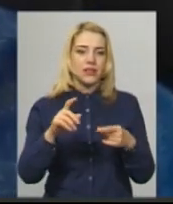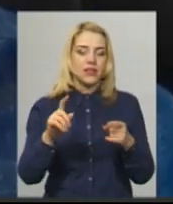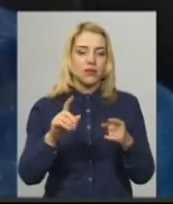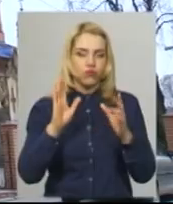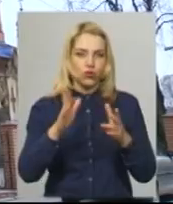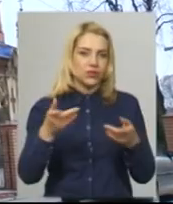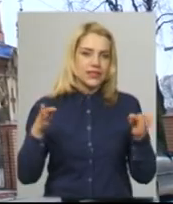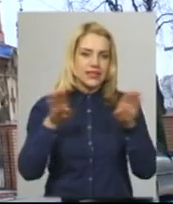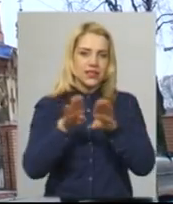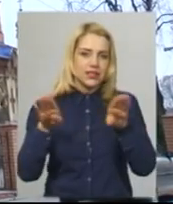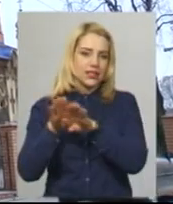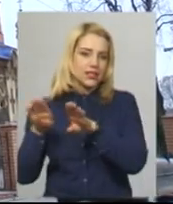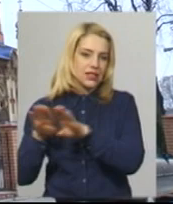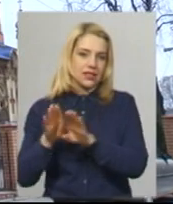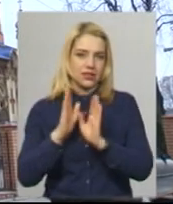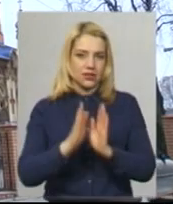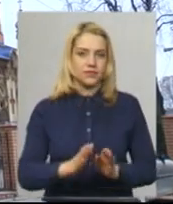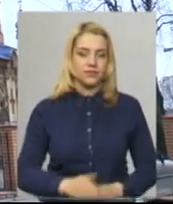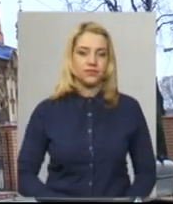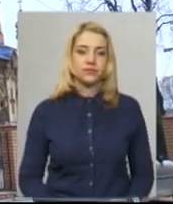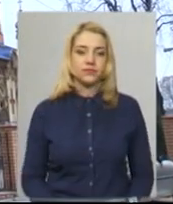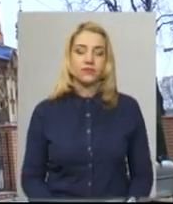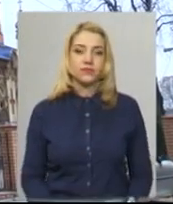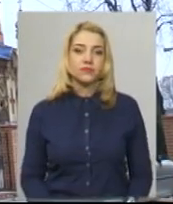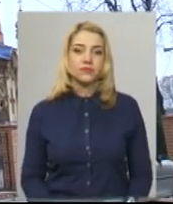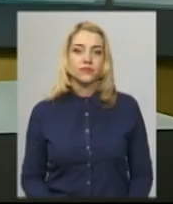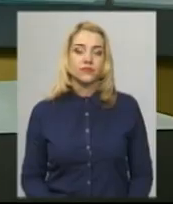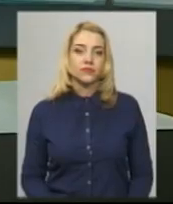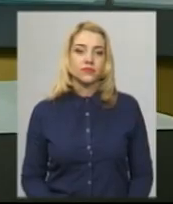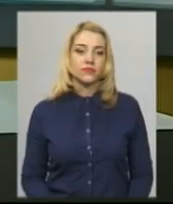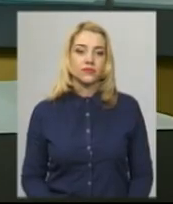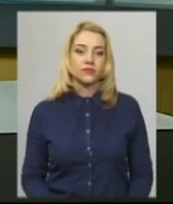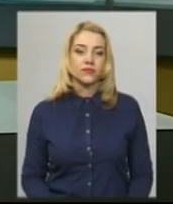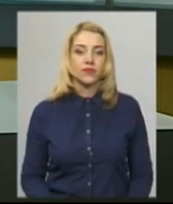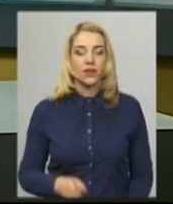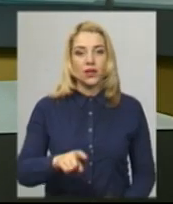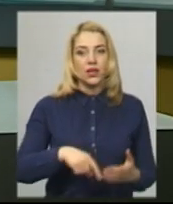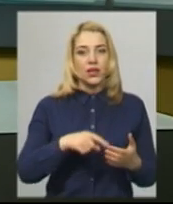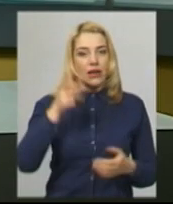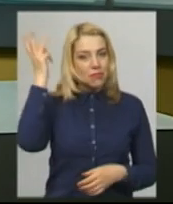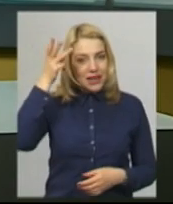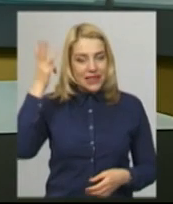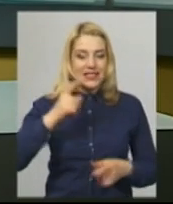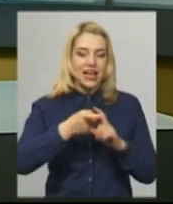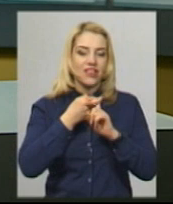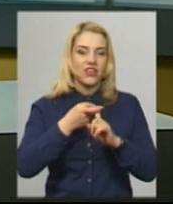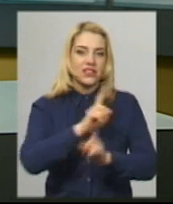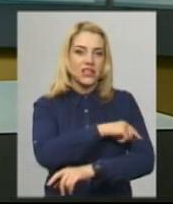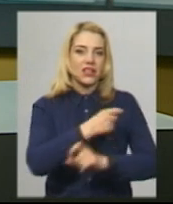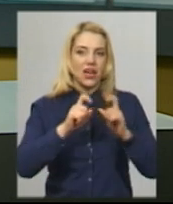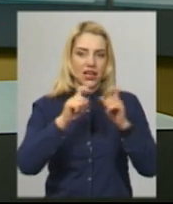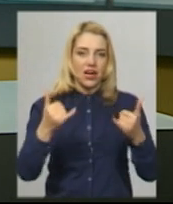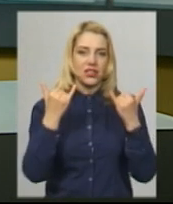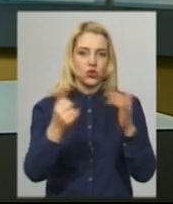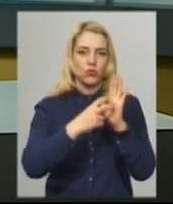будуть закриті. Тетяна Ворожцова, новини на Суспільному, Хмельницький. З Хмельницької інфекційної лікарні сьогодні, 17